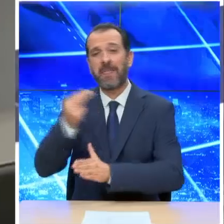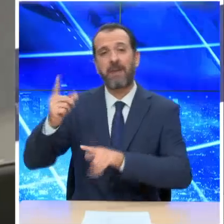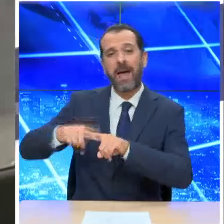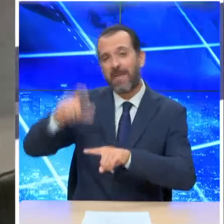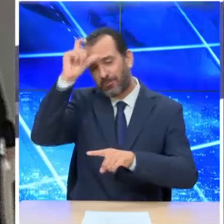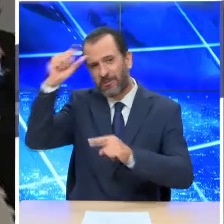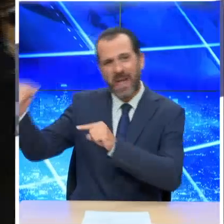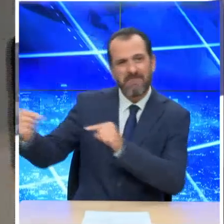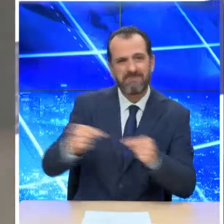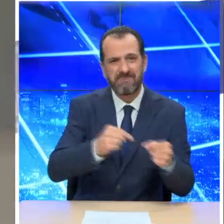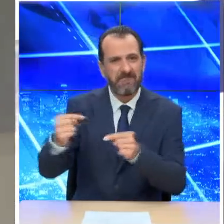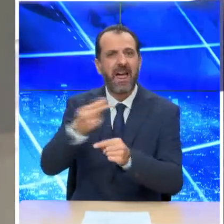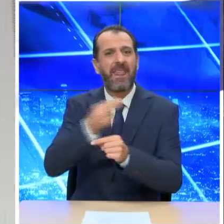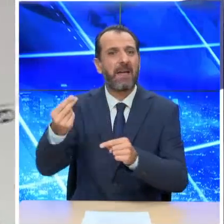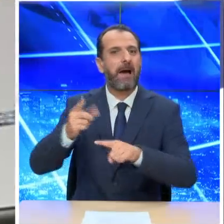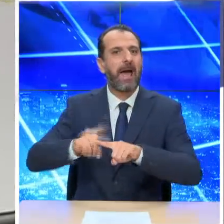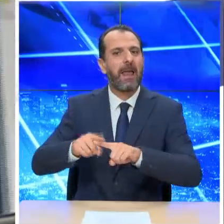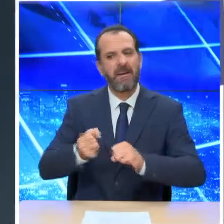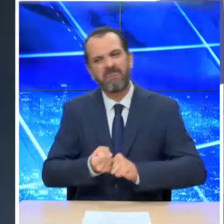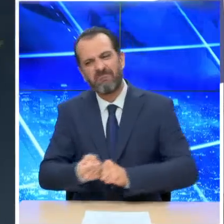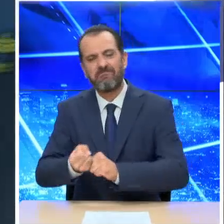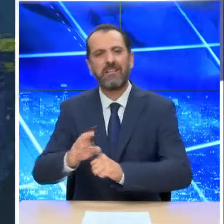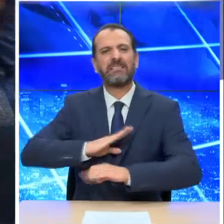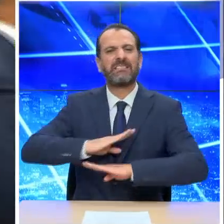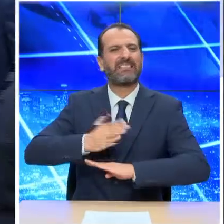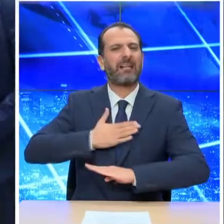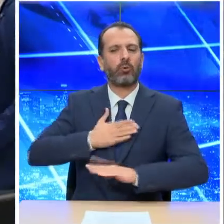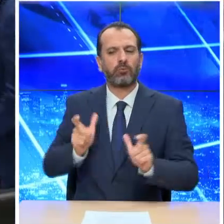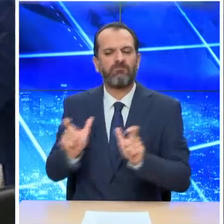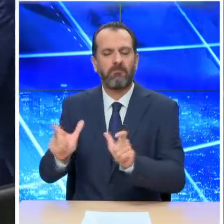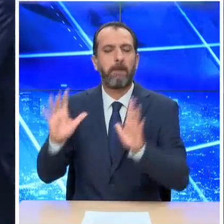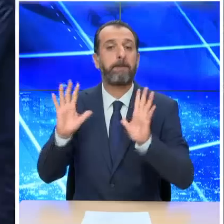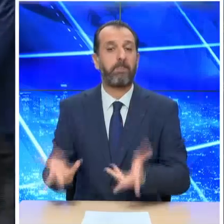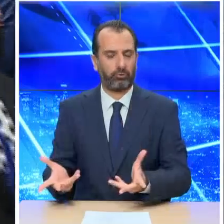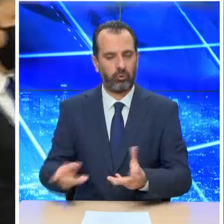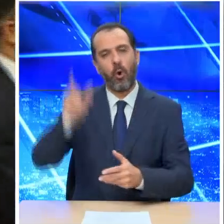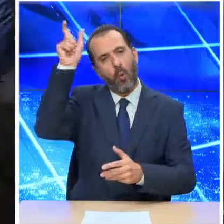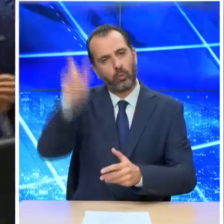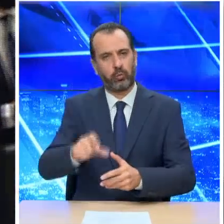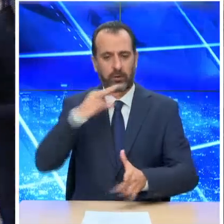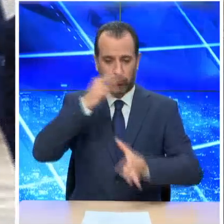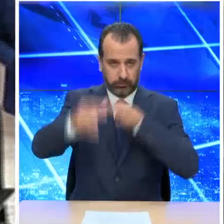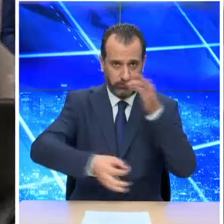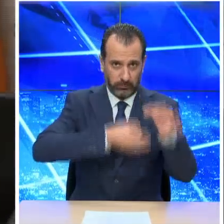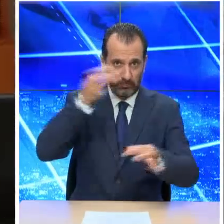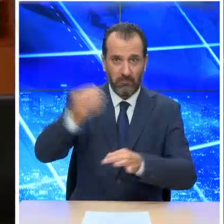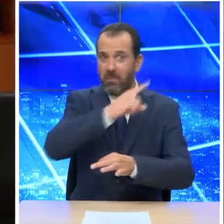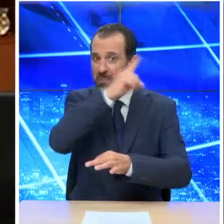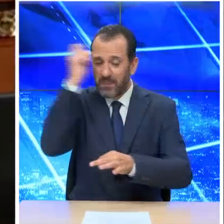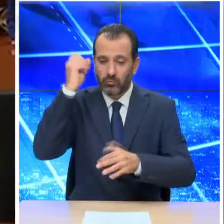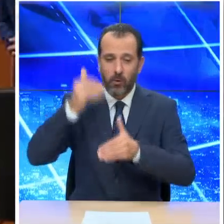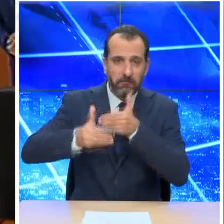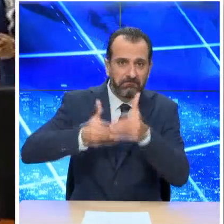δυνάμεων. Ο Πρωθυπουργός θα περιγράψει τις κυβερνητικές πρωτοβουλίες για την αντιμετώπιση των δυσκολιών και πώς θα περάσει η χώρα στην